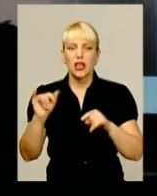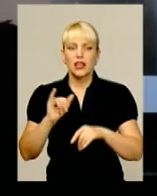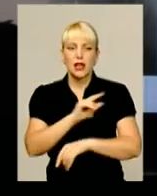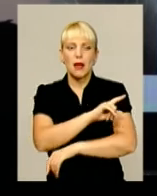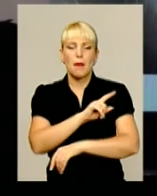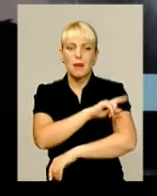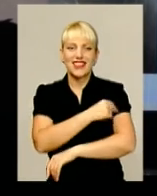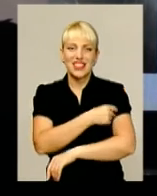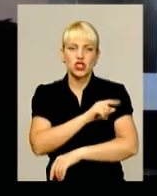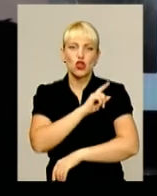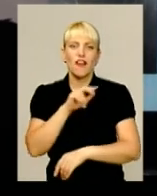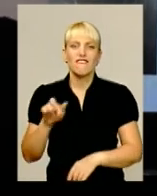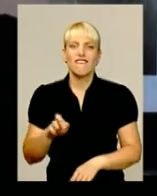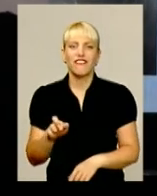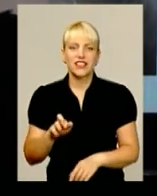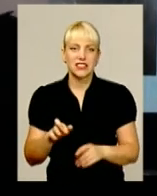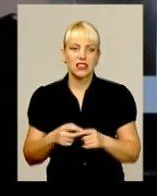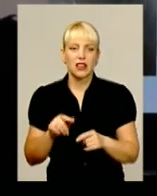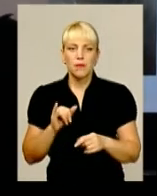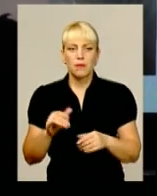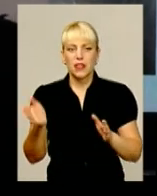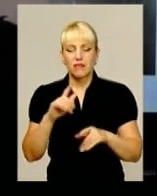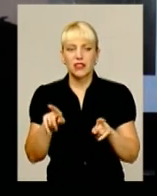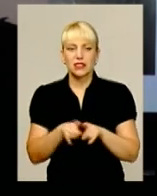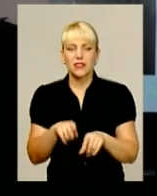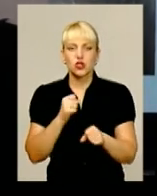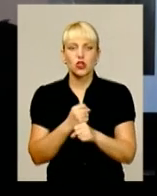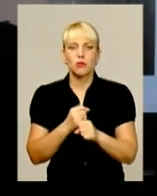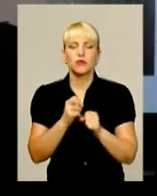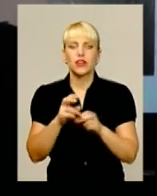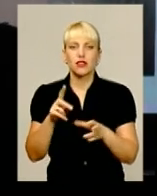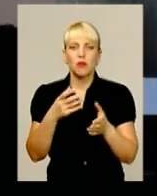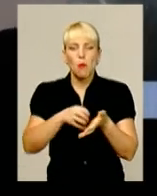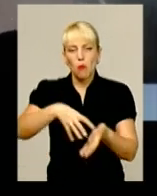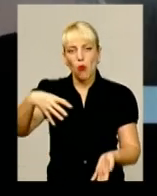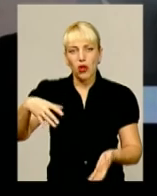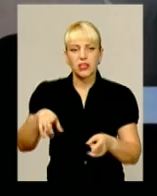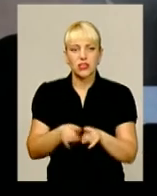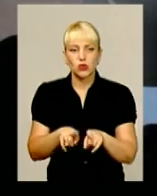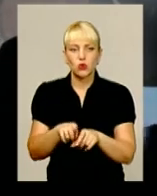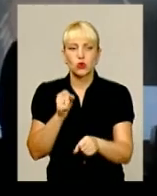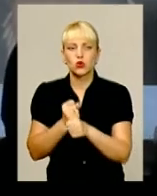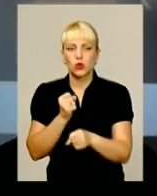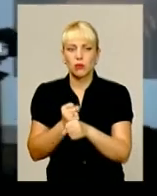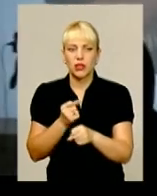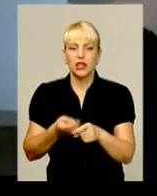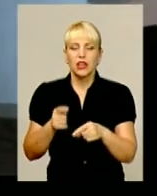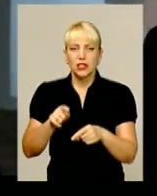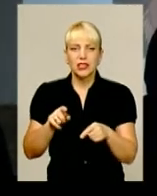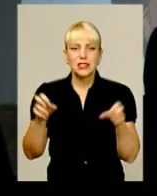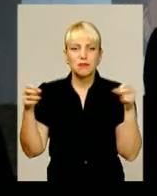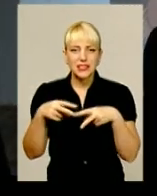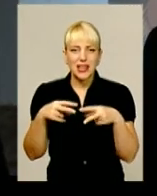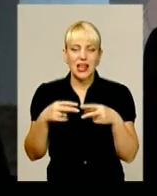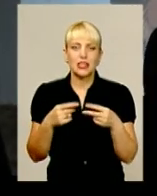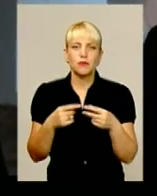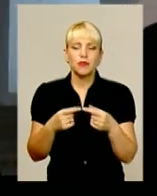«Давайте зробимо так, щоб у нас пучок був в розмірі, як пухлина. Для цього використовується така прикольна штука, яка називається багатополісткові коліматори. Коли ми